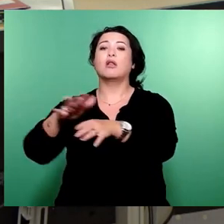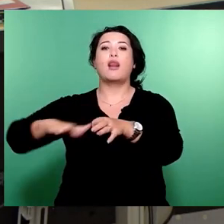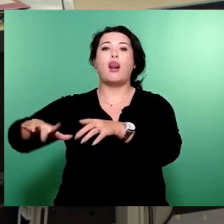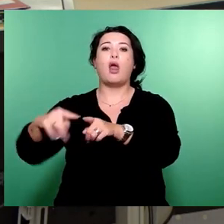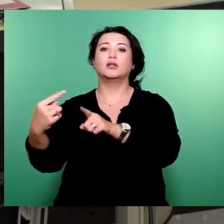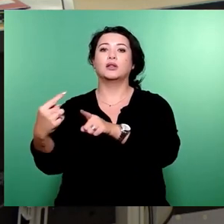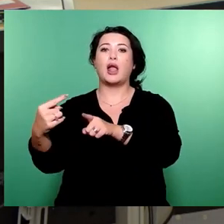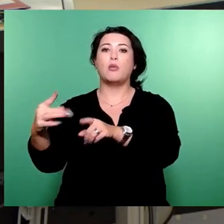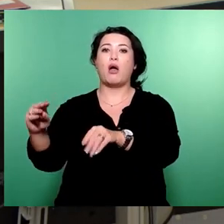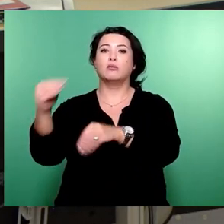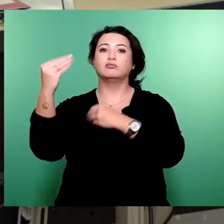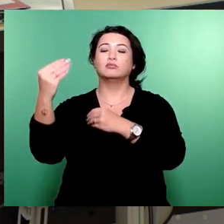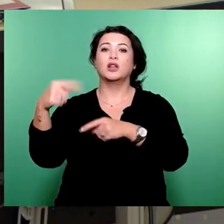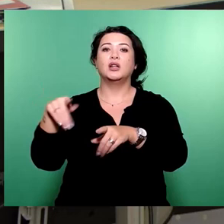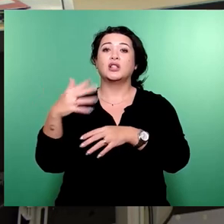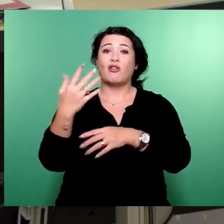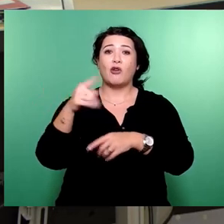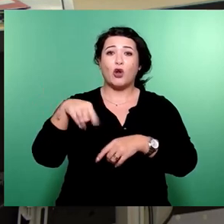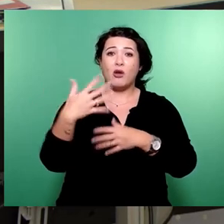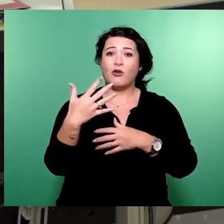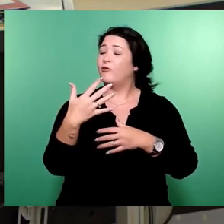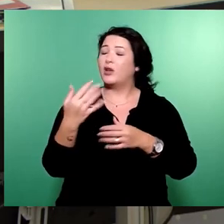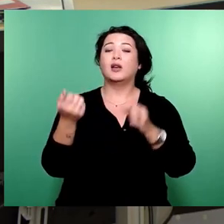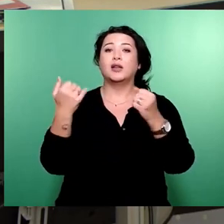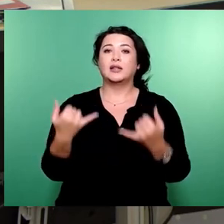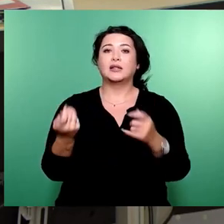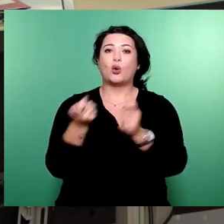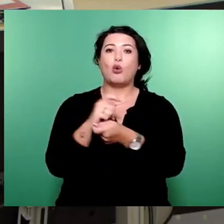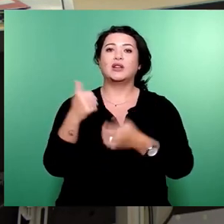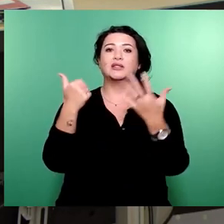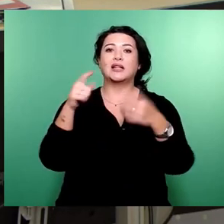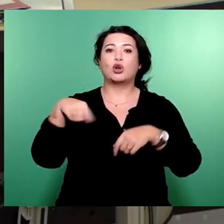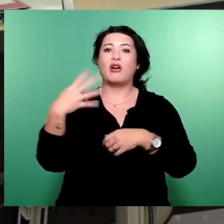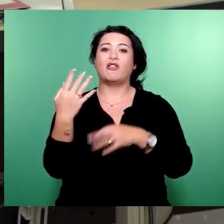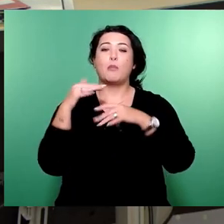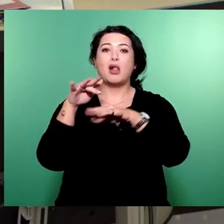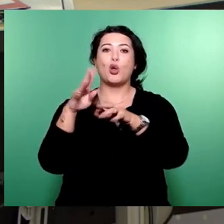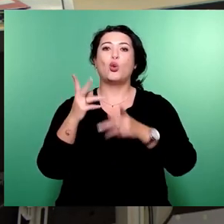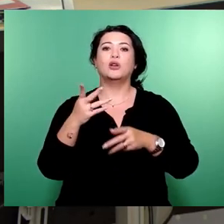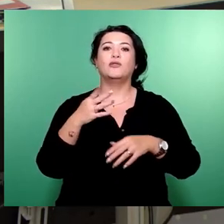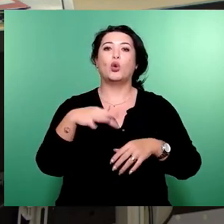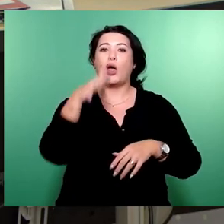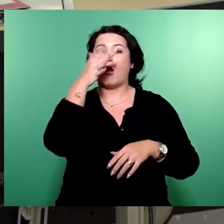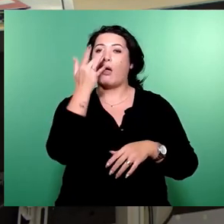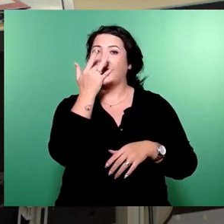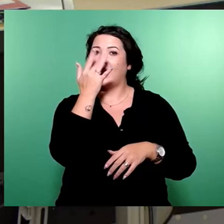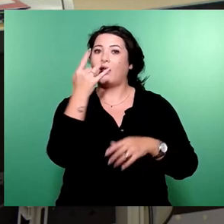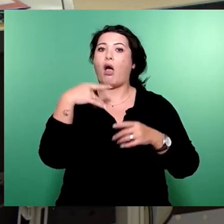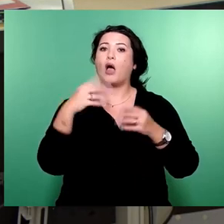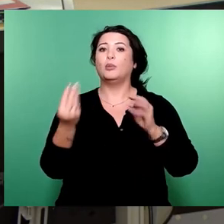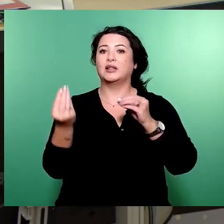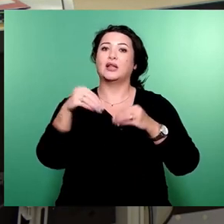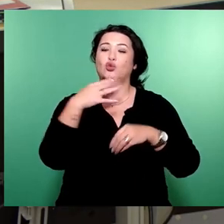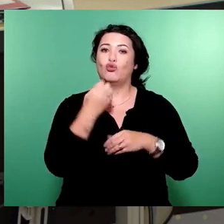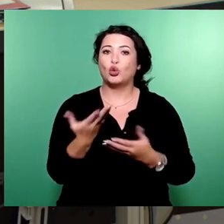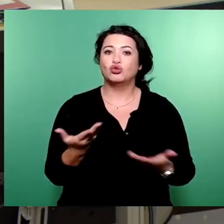statt 5,5 jetzt 6,4 Millionen für Kita-Pauschale zusätzlich geben wollte. Was ein toller